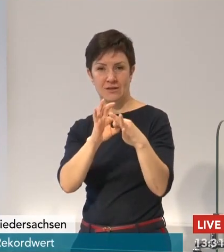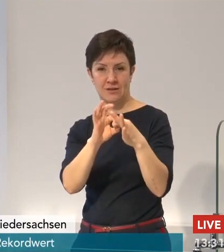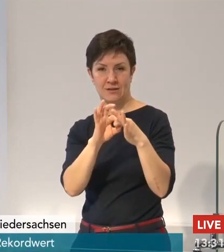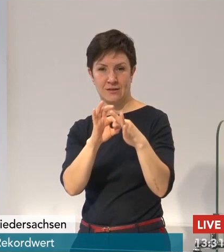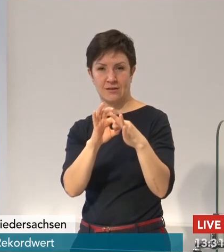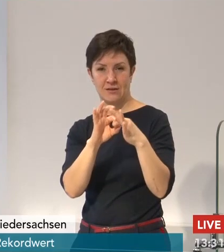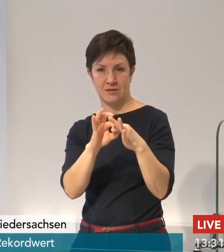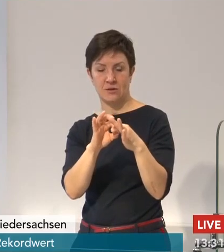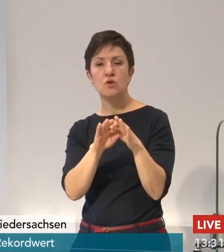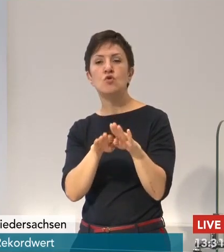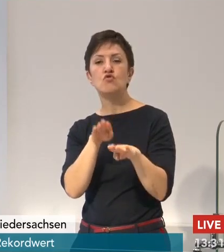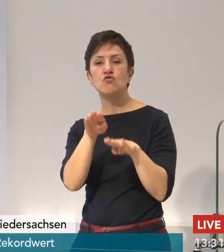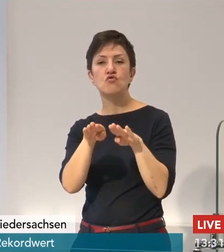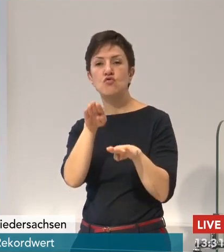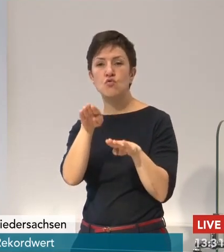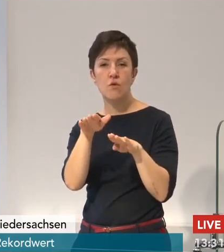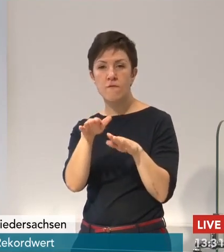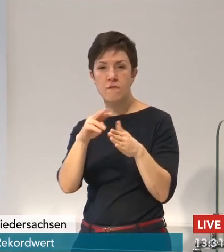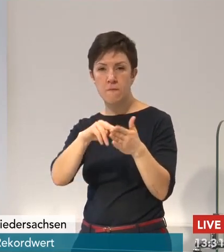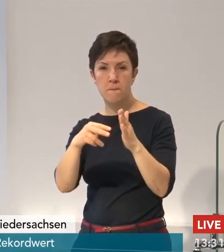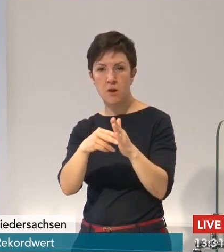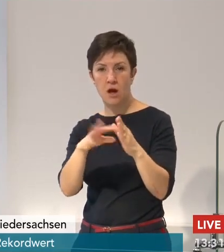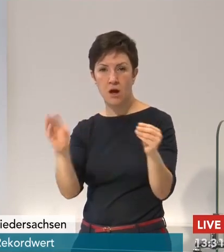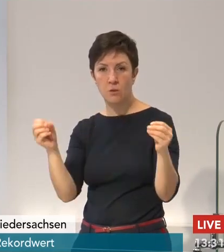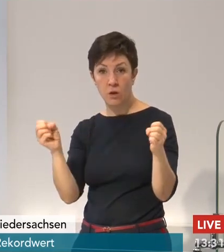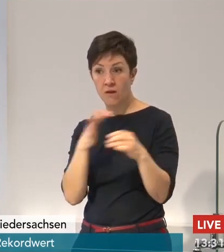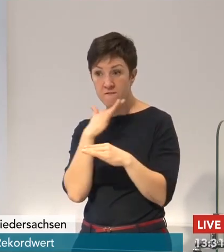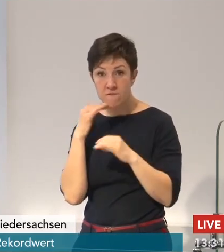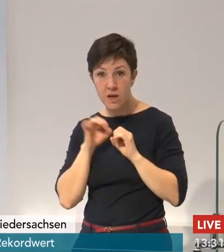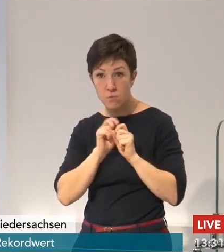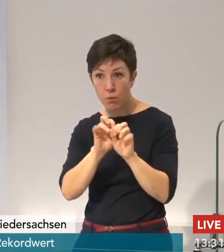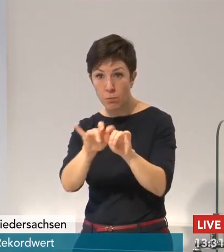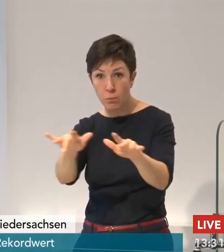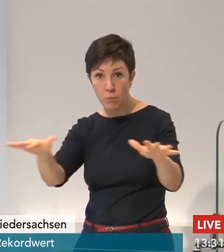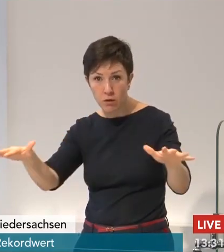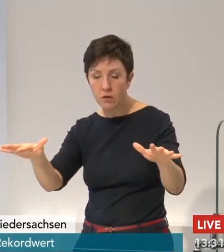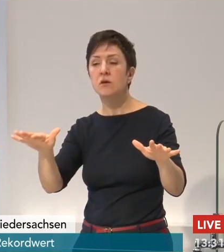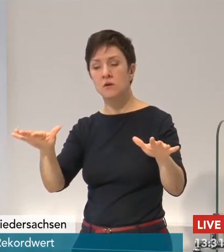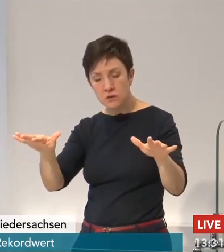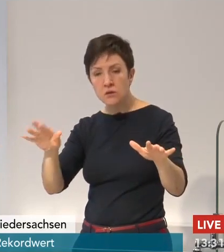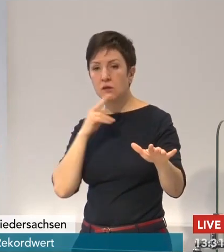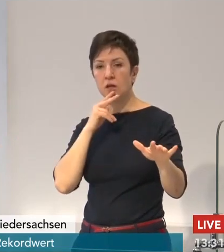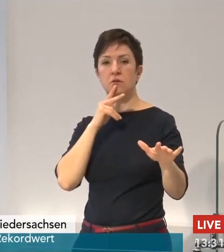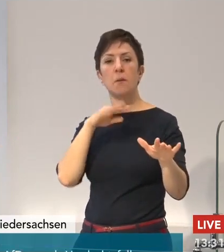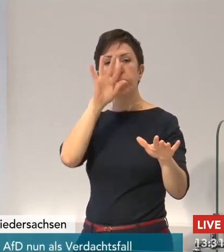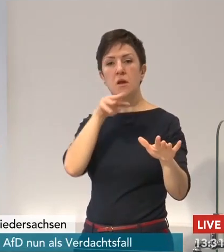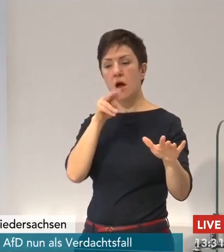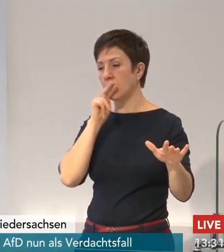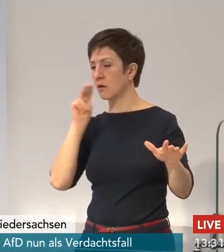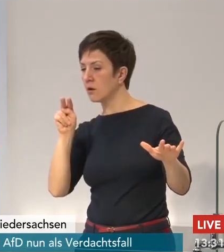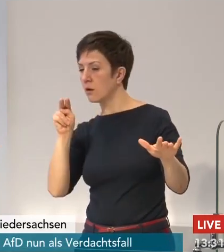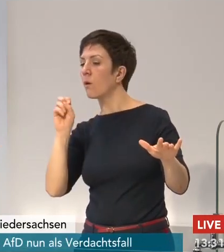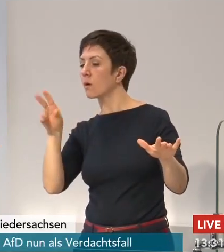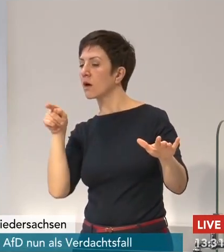eine Balance finden zwischen so viel Präsenzunterricht wie möglich, so viel Betreuungsangebote in Kitas wie möglich